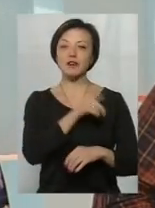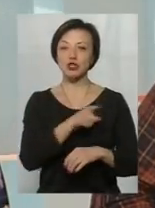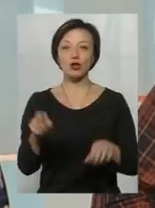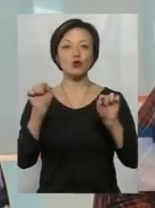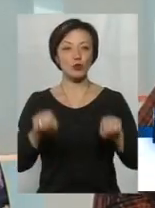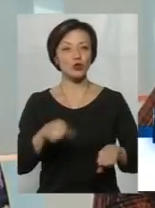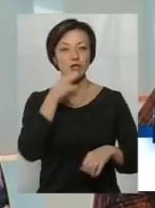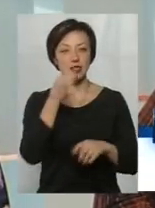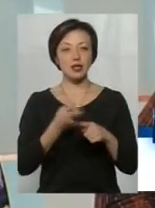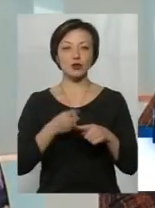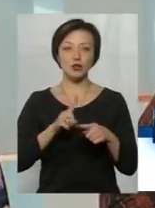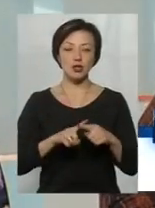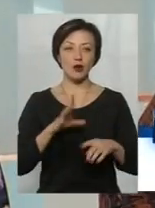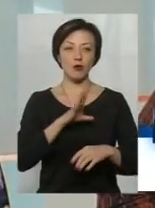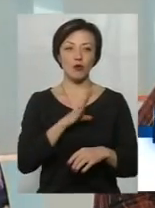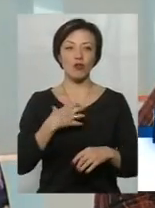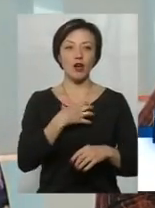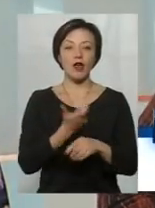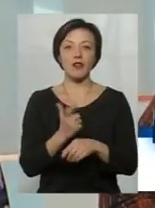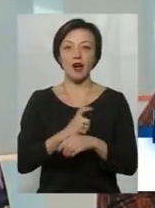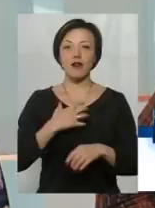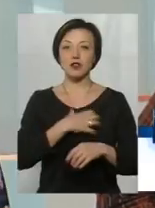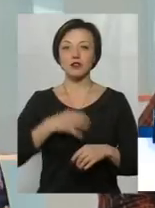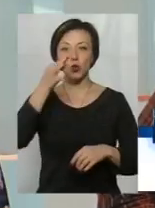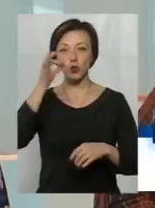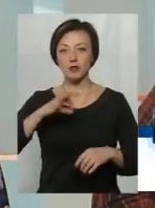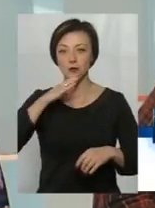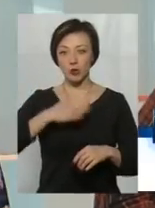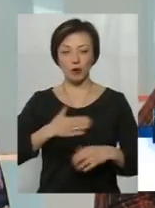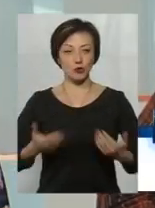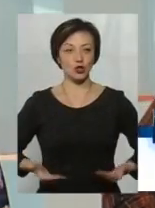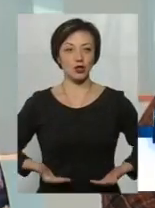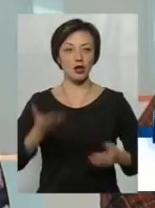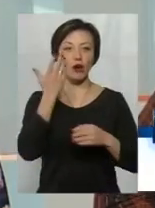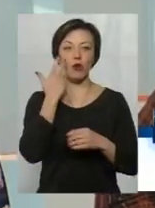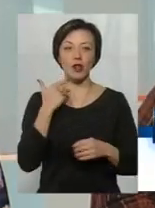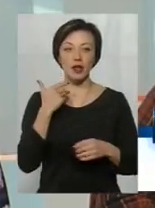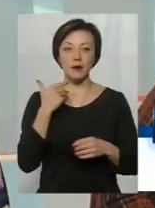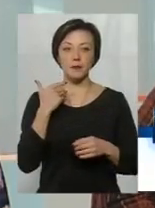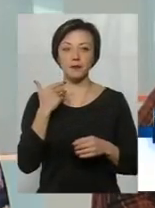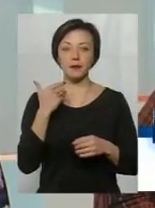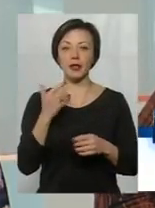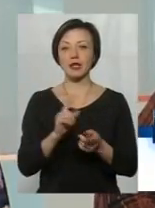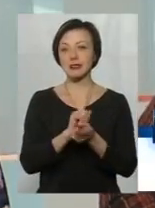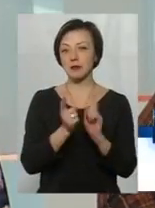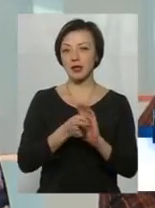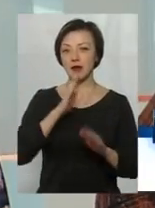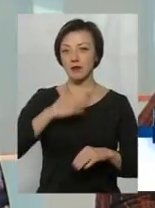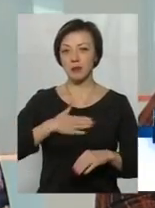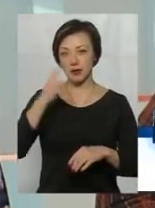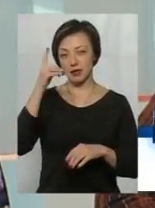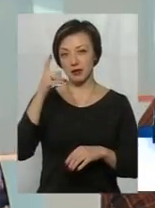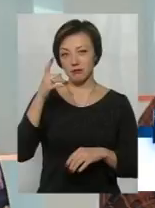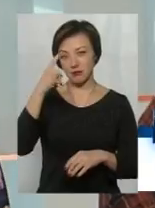сказати, що це був найважливіший досвід в моєму житті, котрий кардинально змінив мій світогляд і заложив